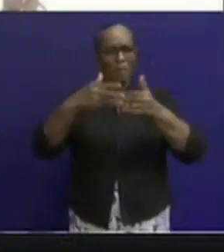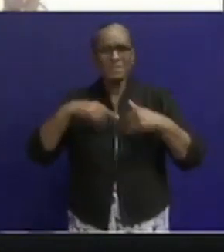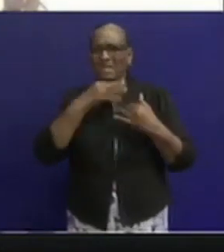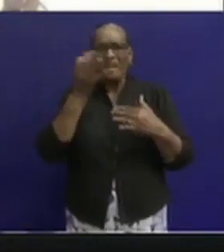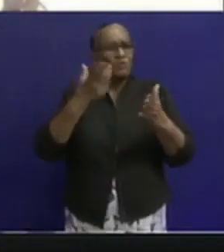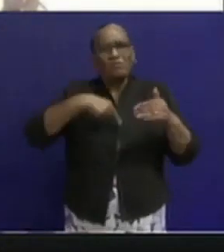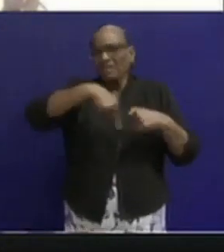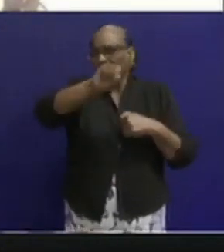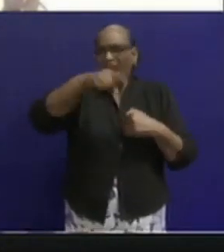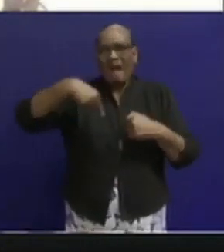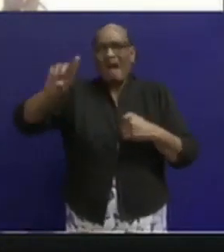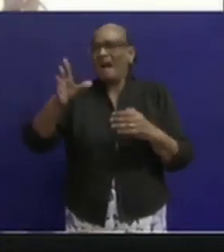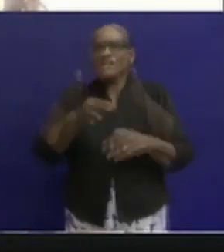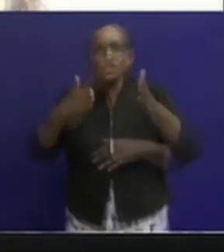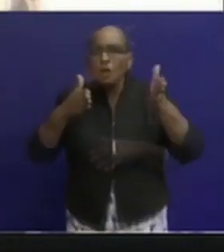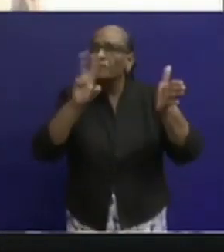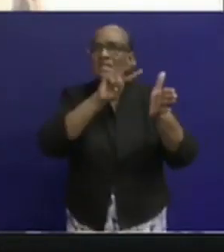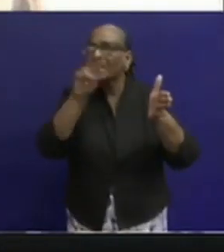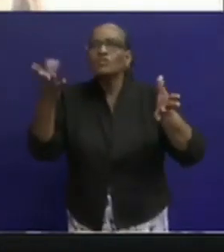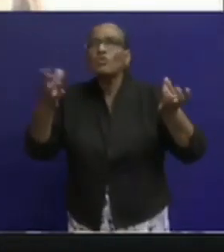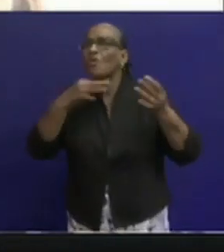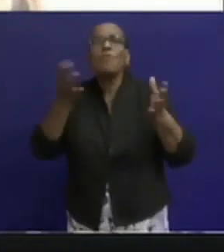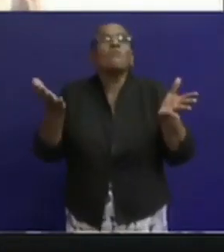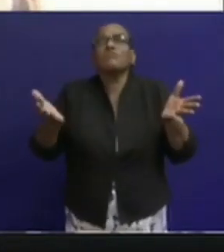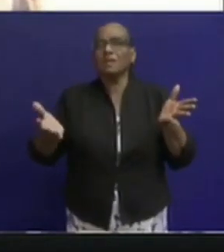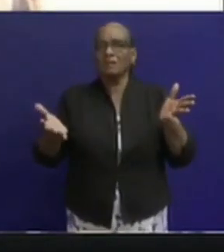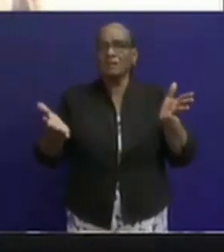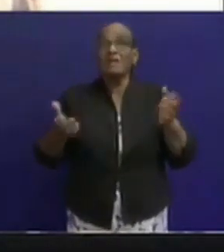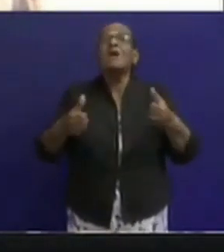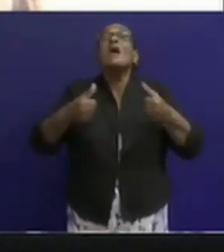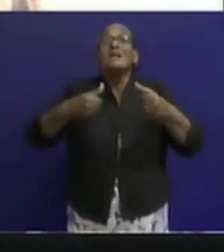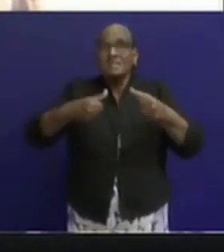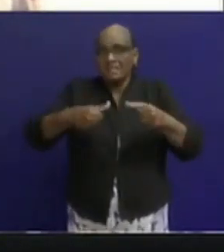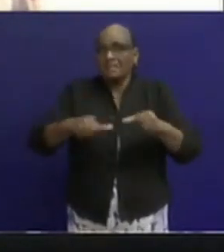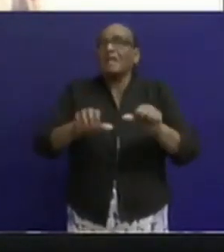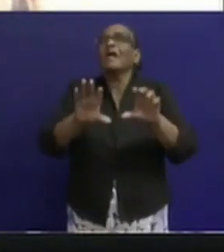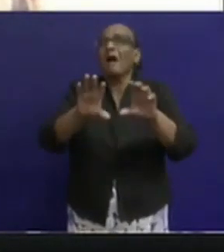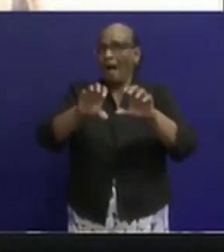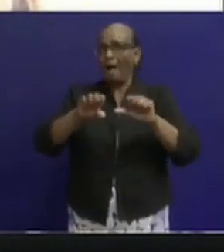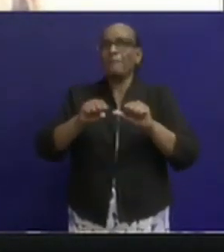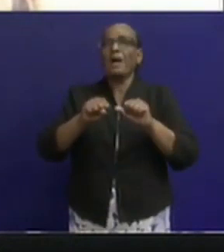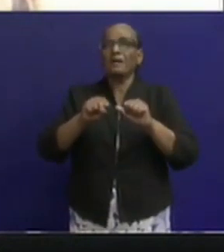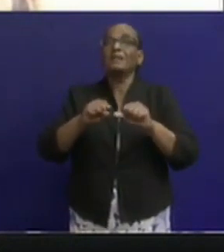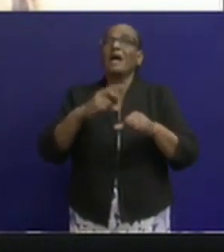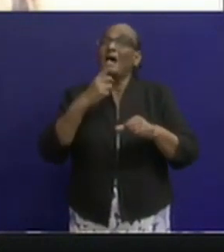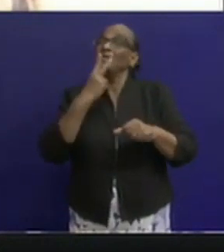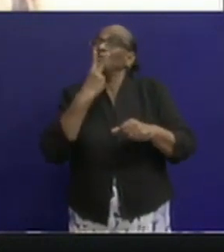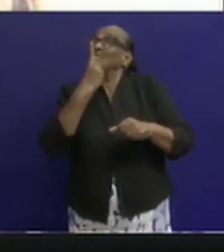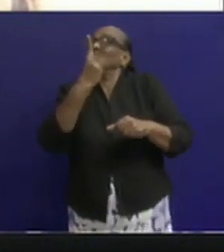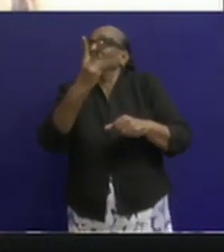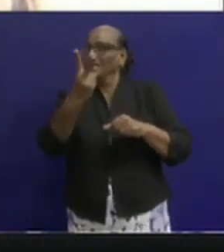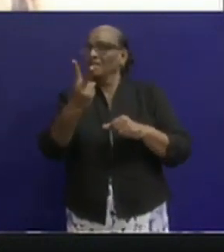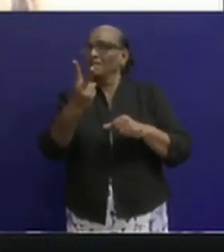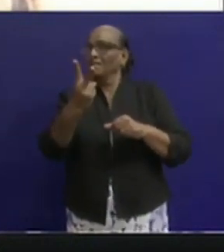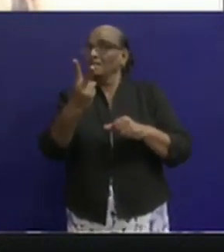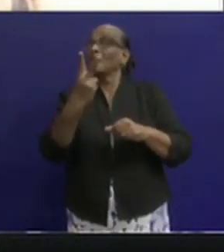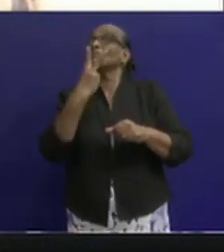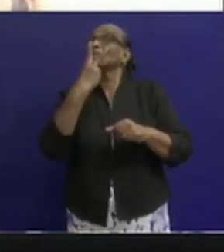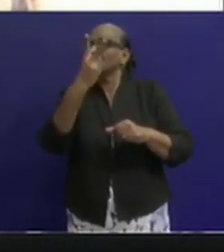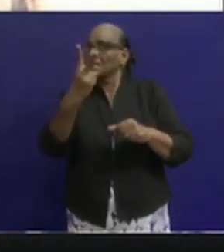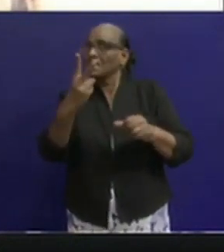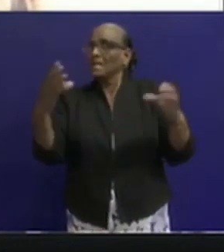het niet moet. Blijft u thuis. Wij gaan strenger op gaan treden als wij merken dat wij